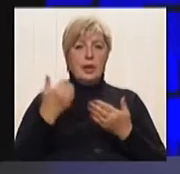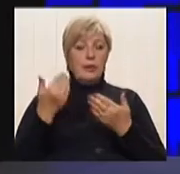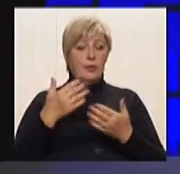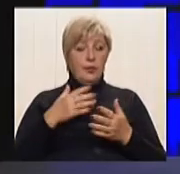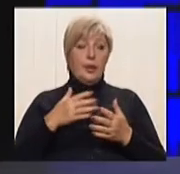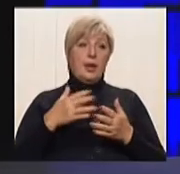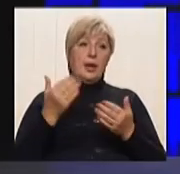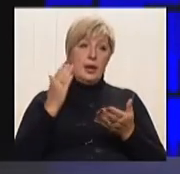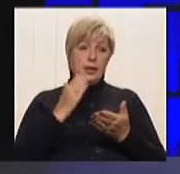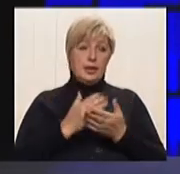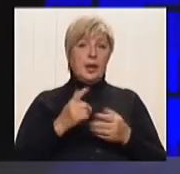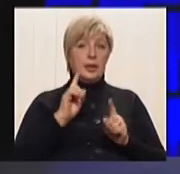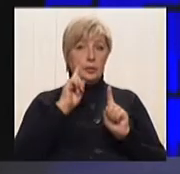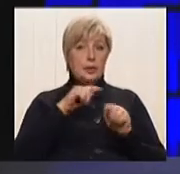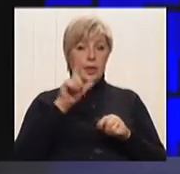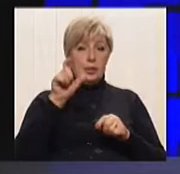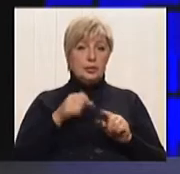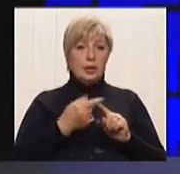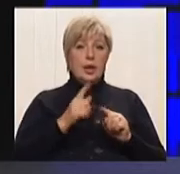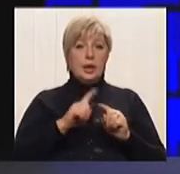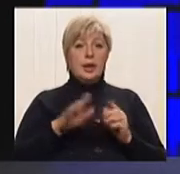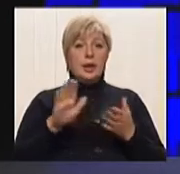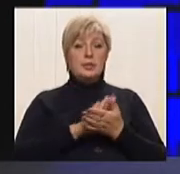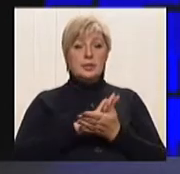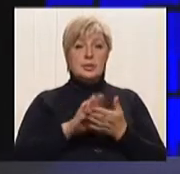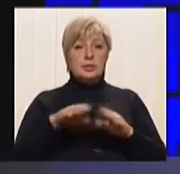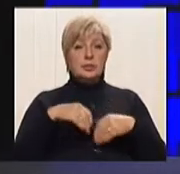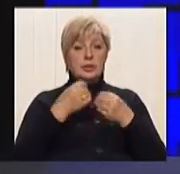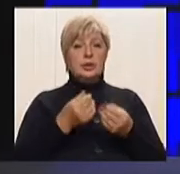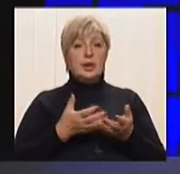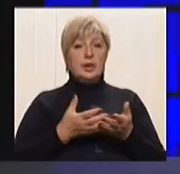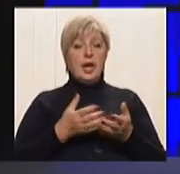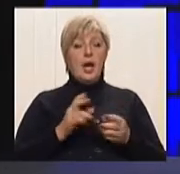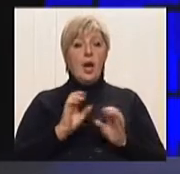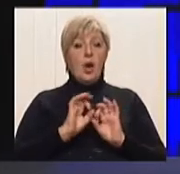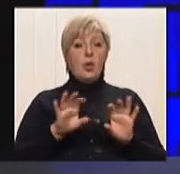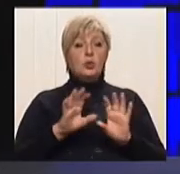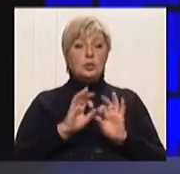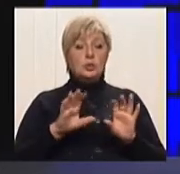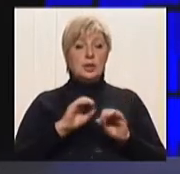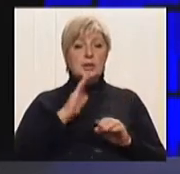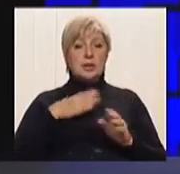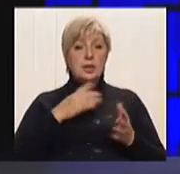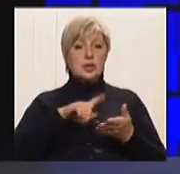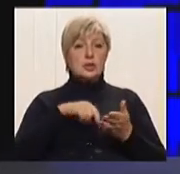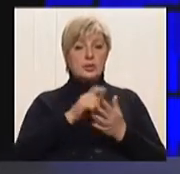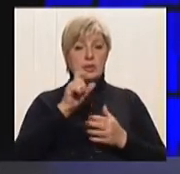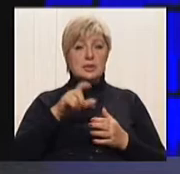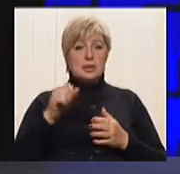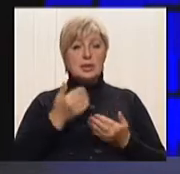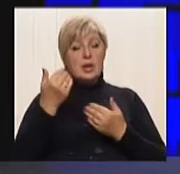власне, є тією людиною, яка безкоштовно надає консультації нашим містянам. От з вашого досвіду,